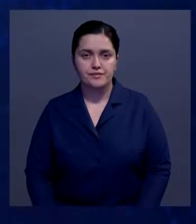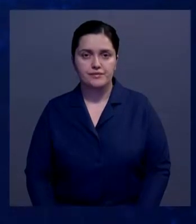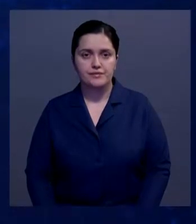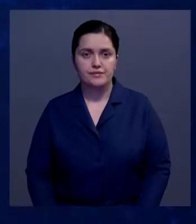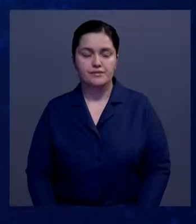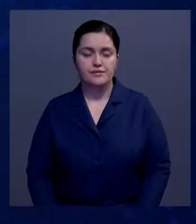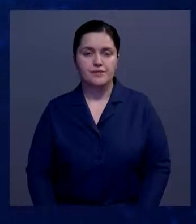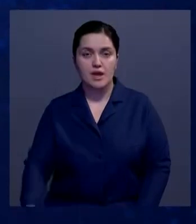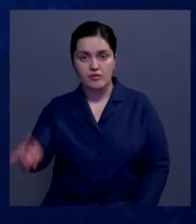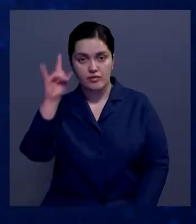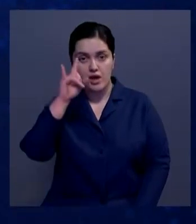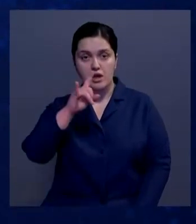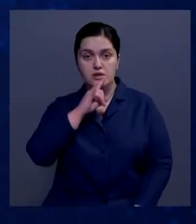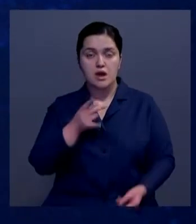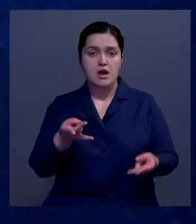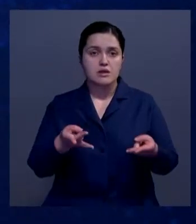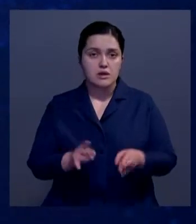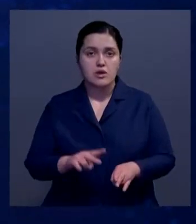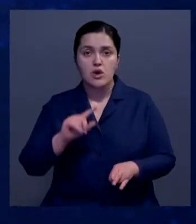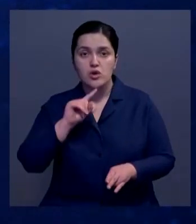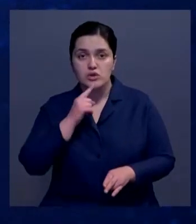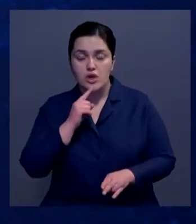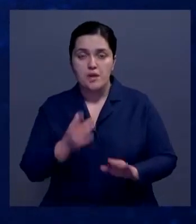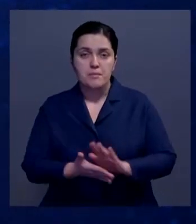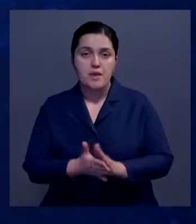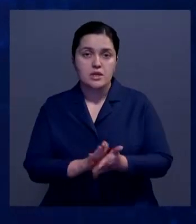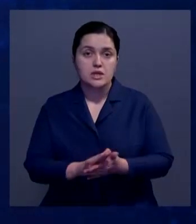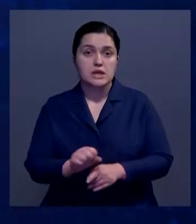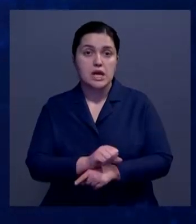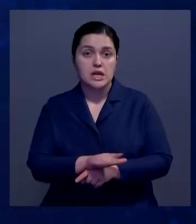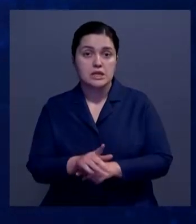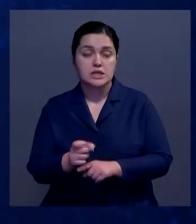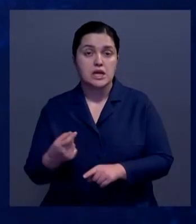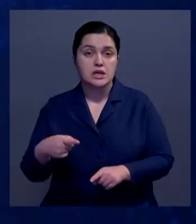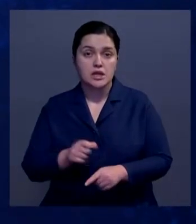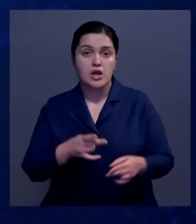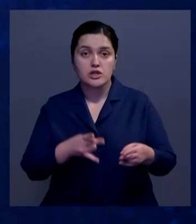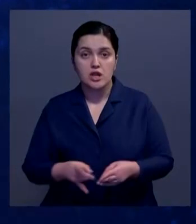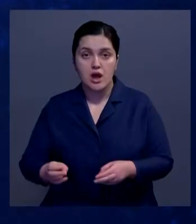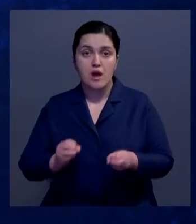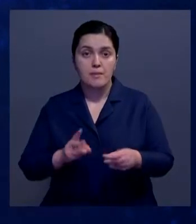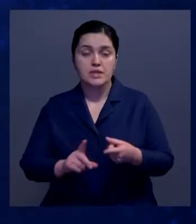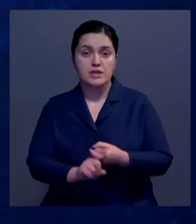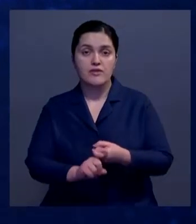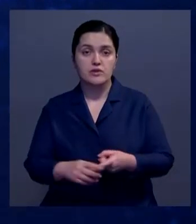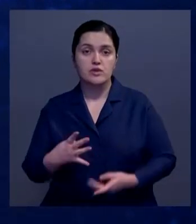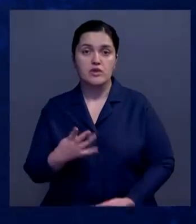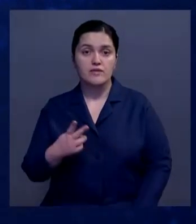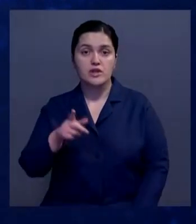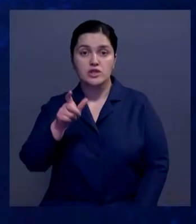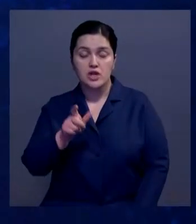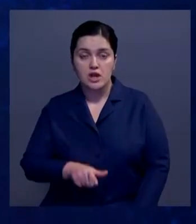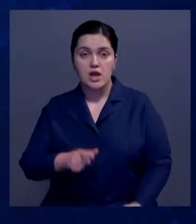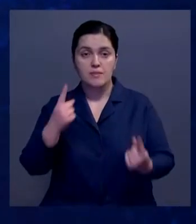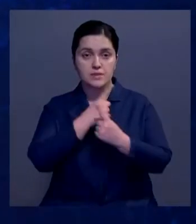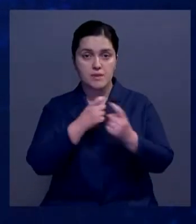К другим темам в Казахстане остается непростой ситуация с коронавирусом. За неделю жертвами опасной инфекции стали 42 человека.